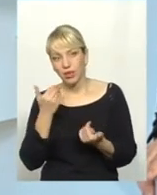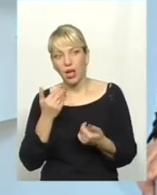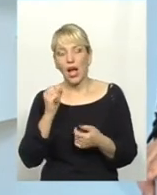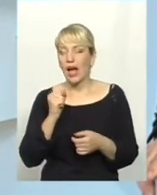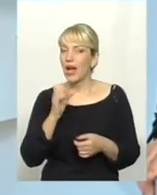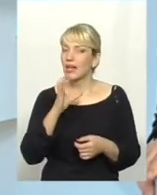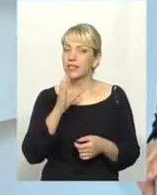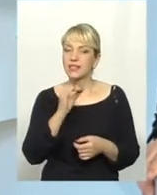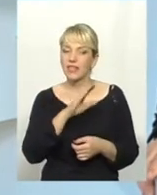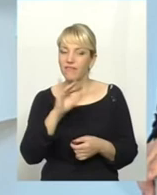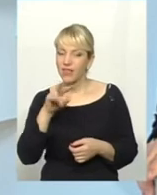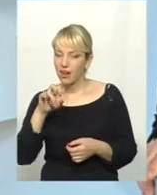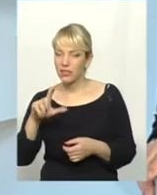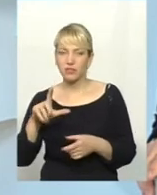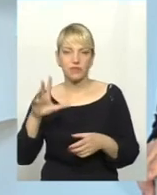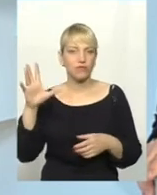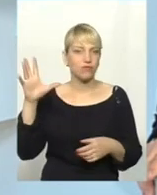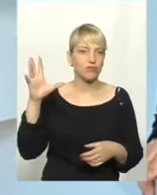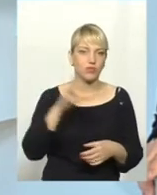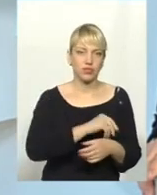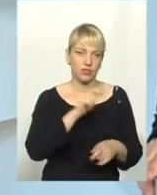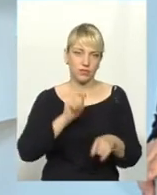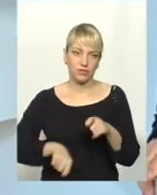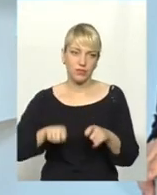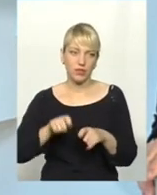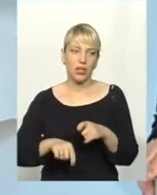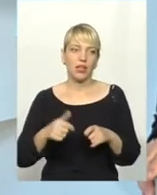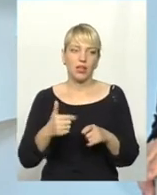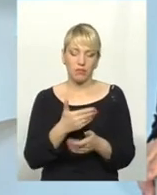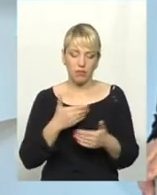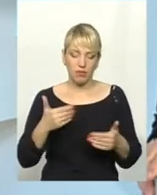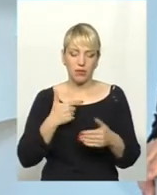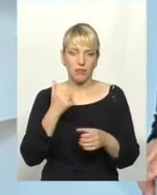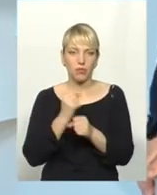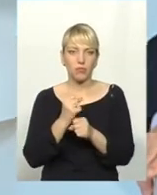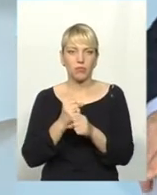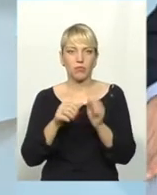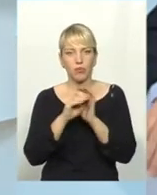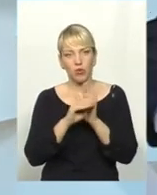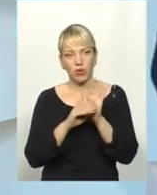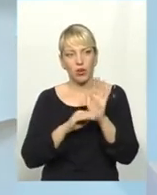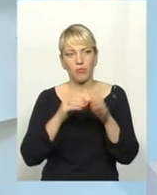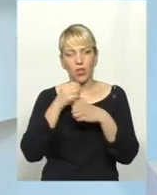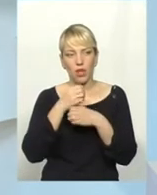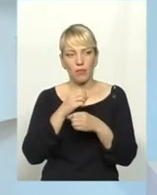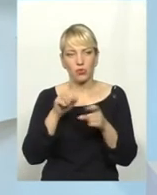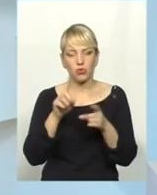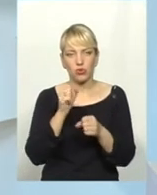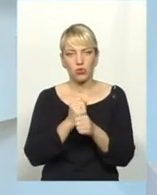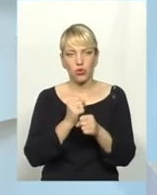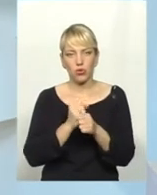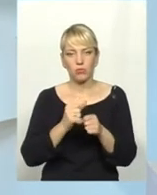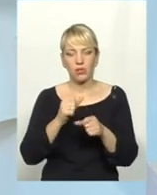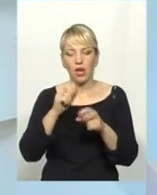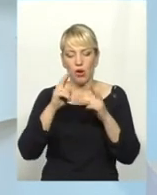ще зараз реалізовується доволі потужна програма. лабораторія, що робить обстеження на